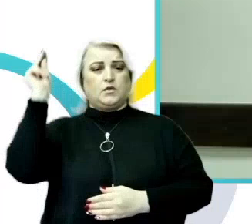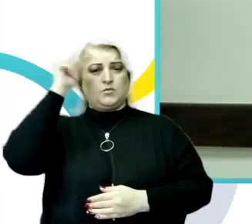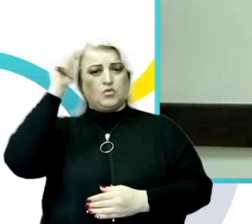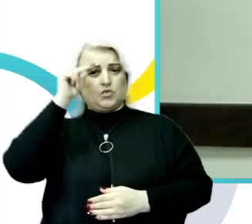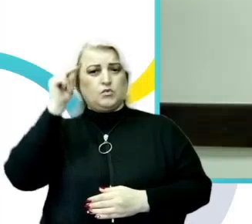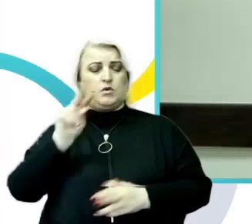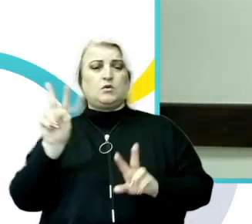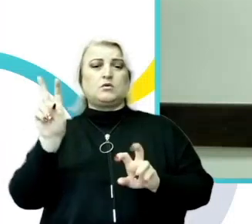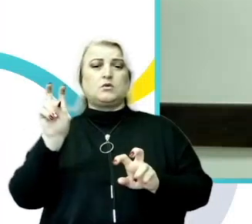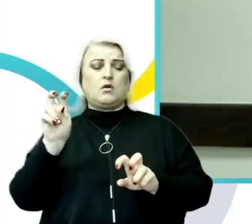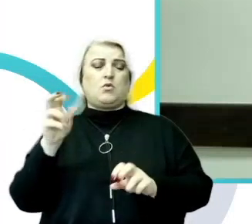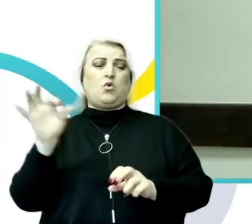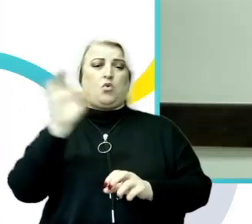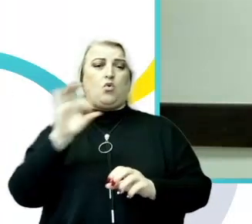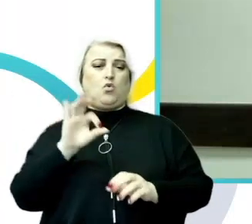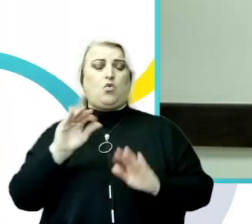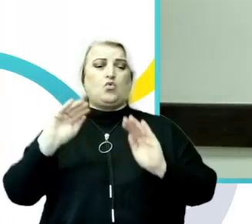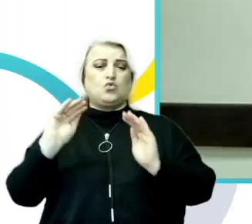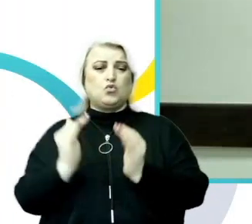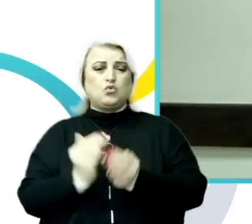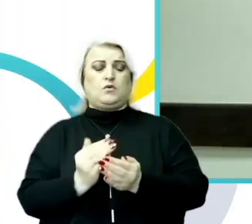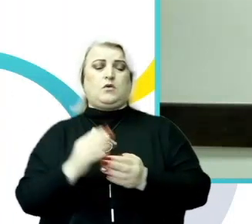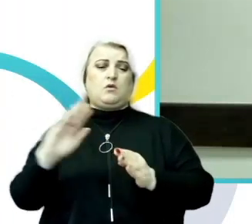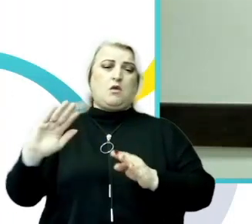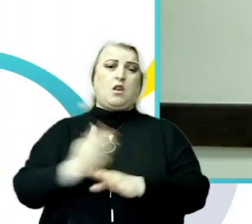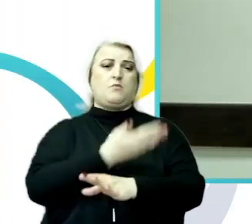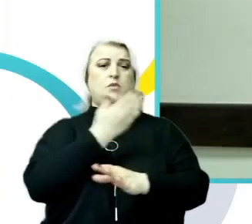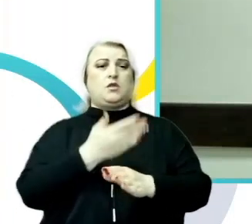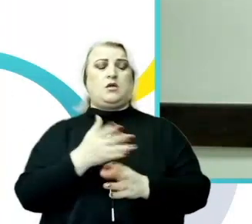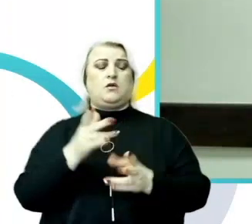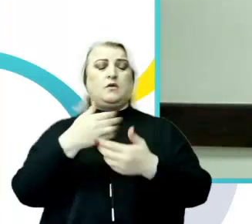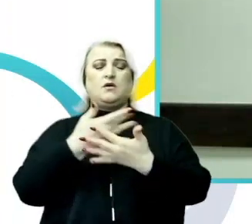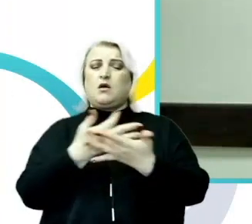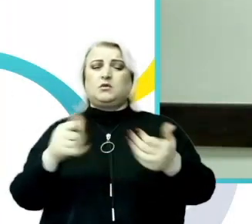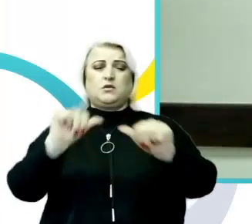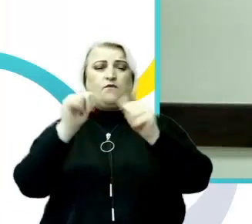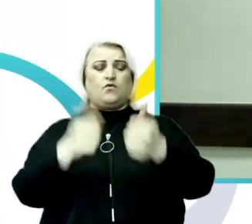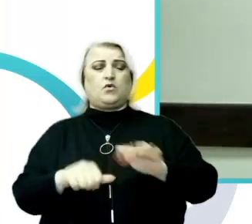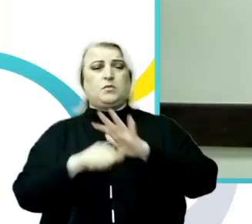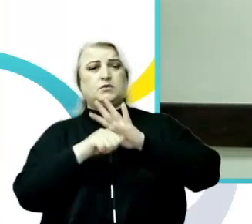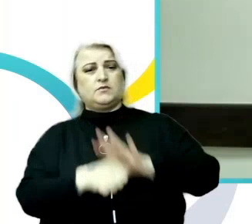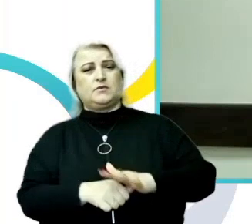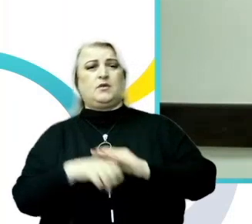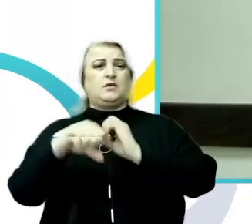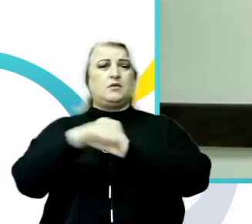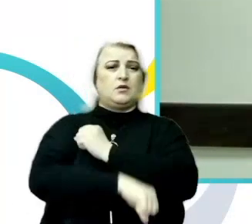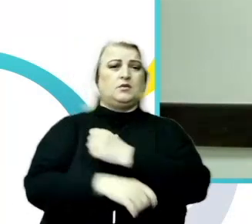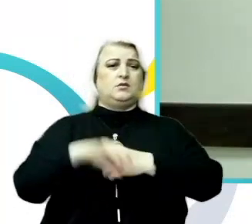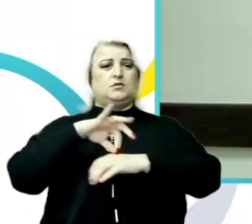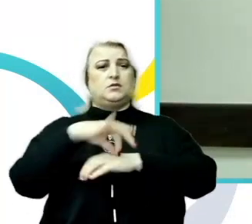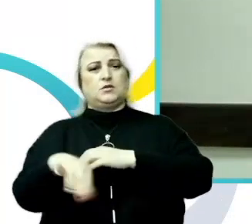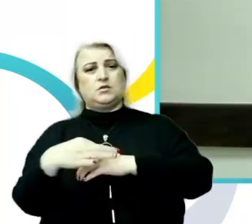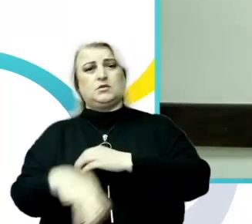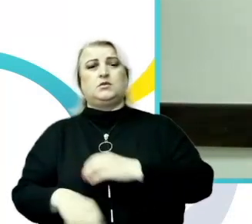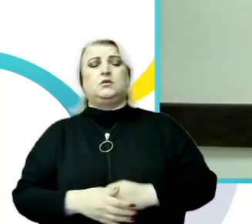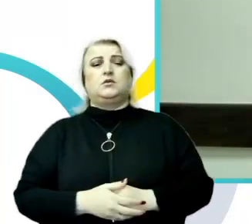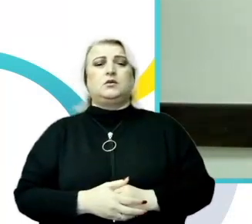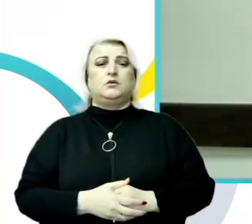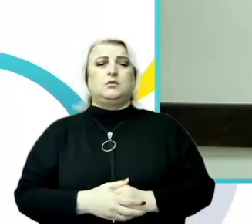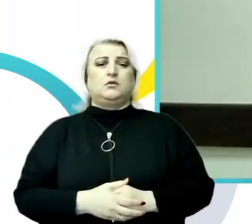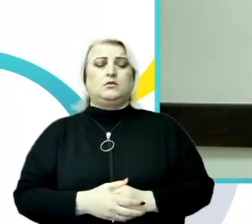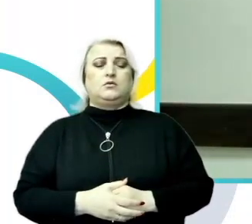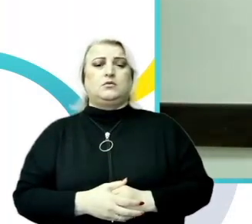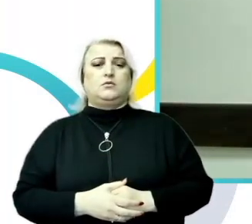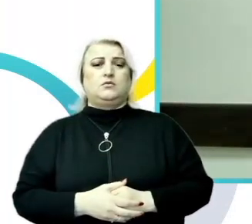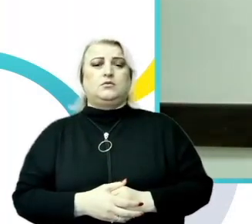cu referire la diminuarea și eliminarea totului formelor de discriminare, hărțuire, abuz sexual și violență. Pentru că doar prin